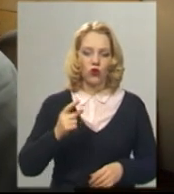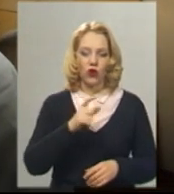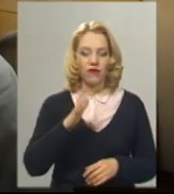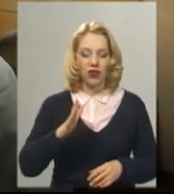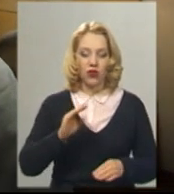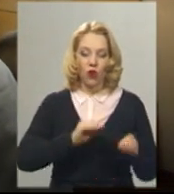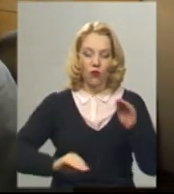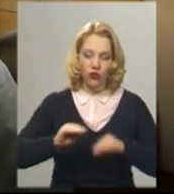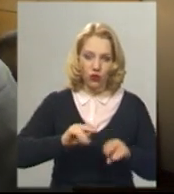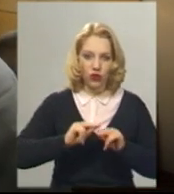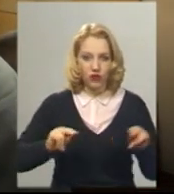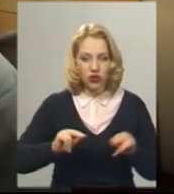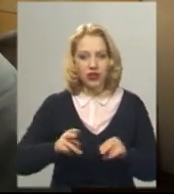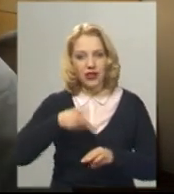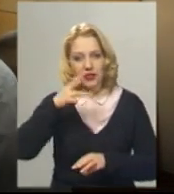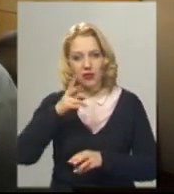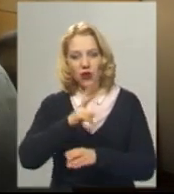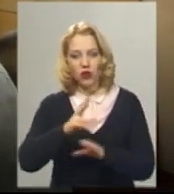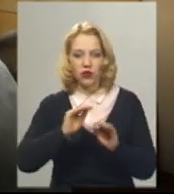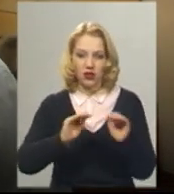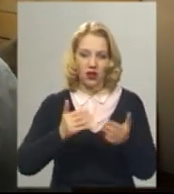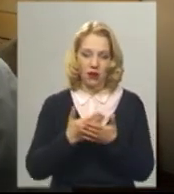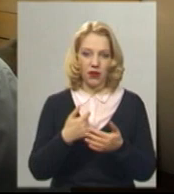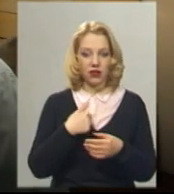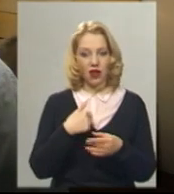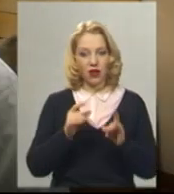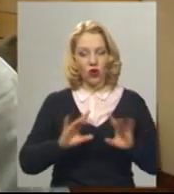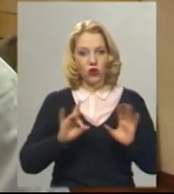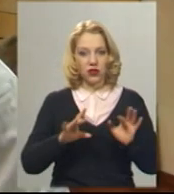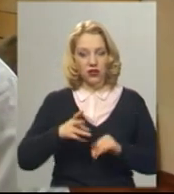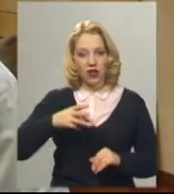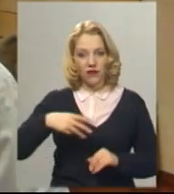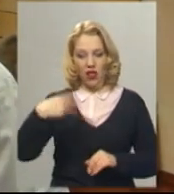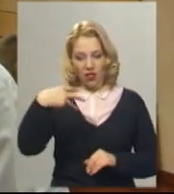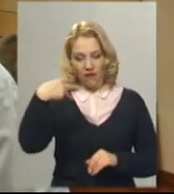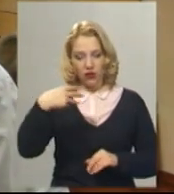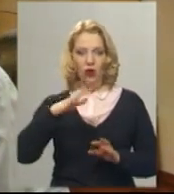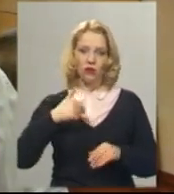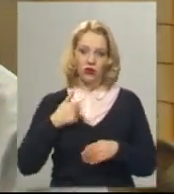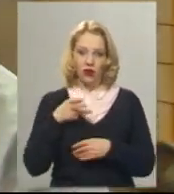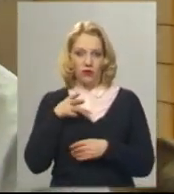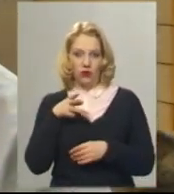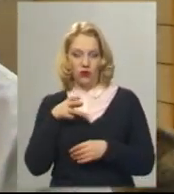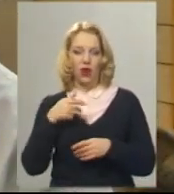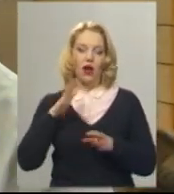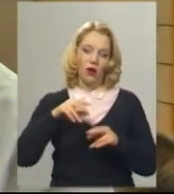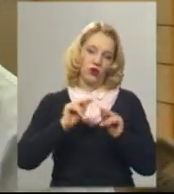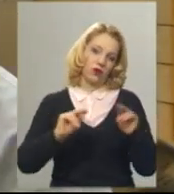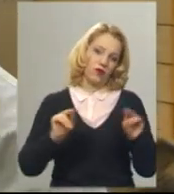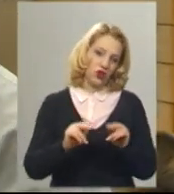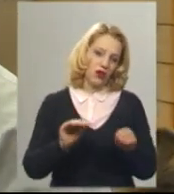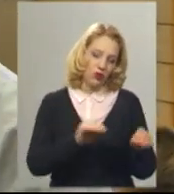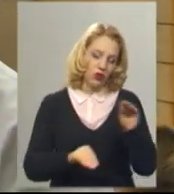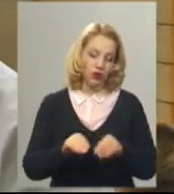дітей. Більшість я розказав на відео, і потім я більшість знімаю, а вчитель монтує відео. Ми спочатку на